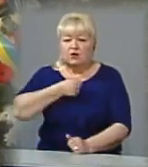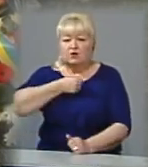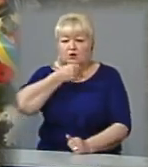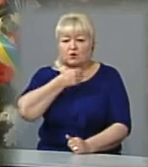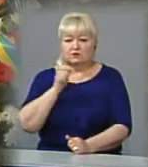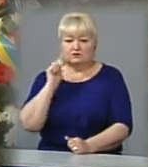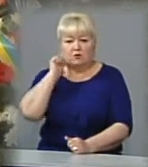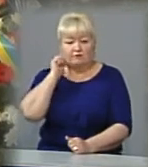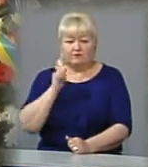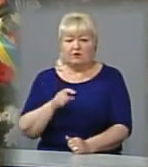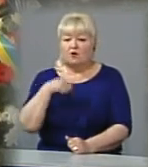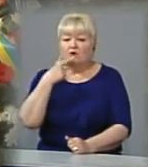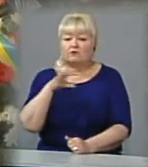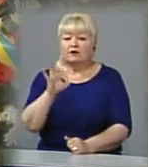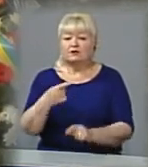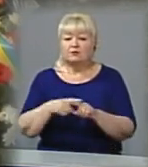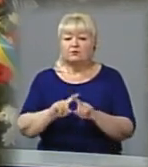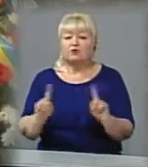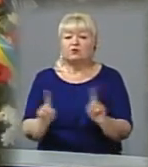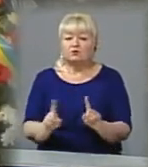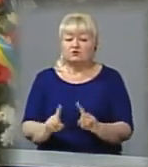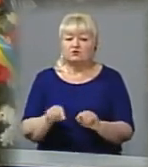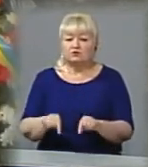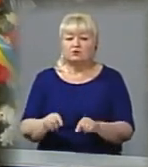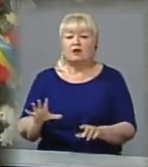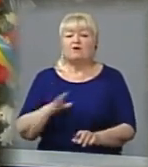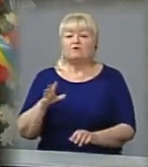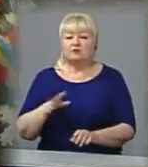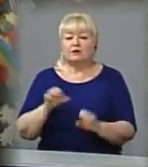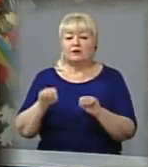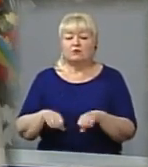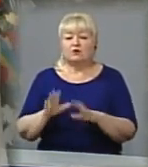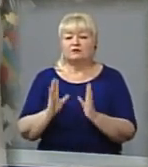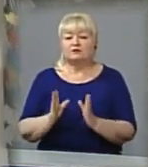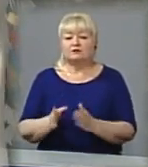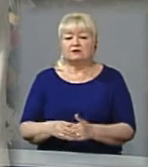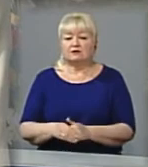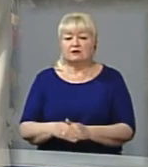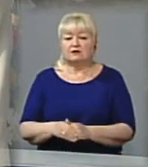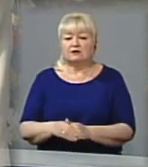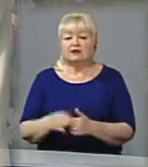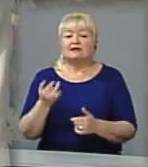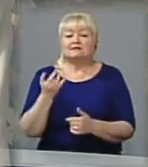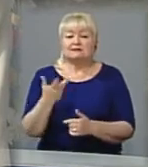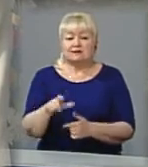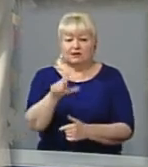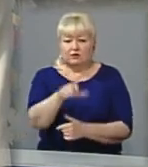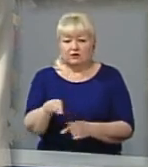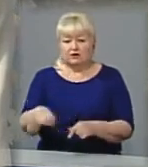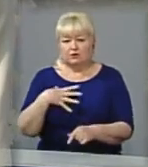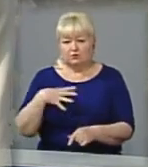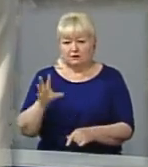віку. І говорити про те, що тут відбувалося, можна тільки по тому, скільки людей тут